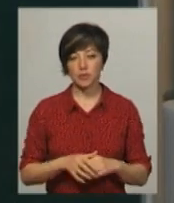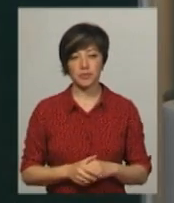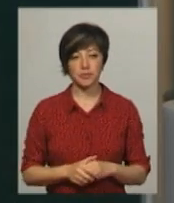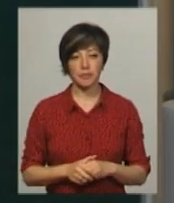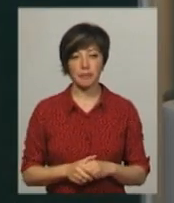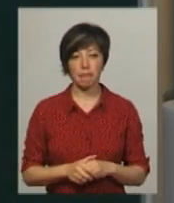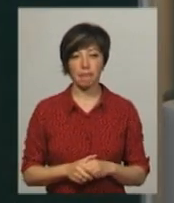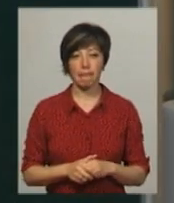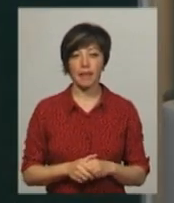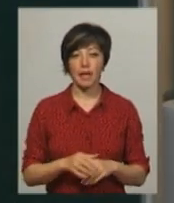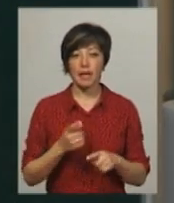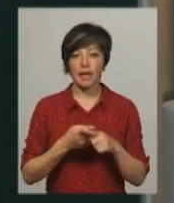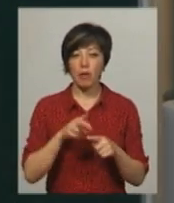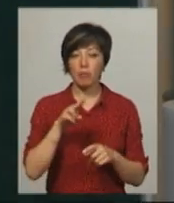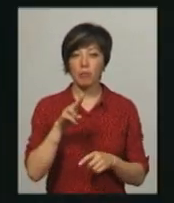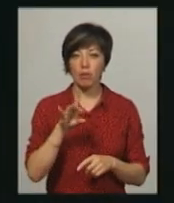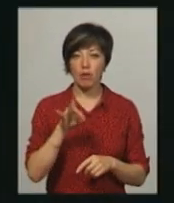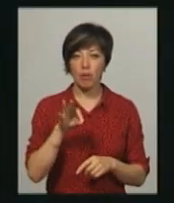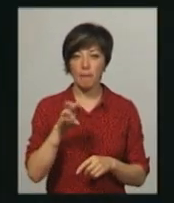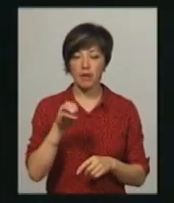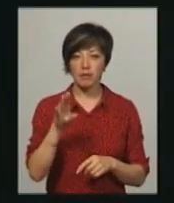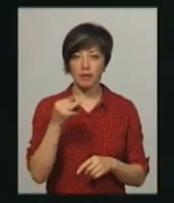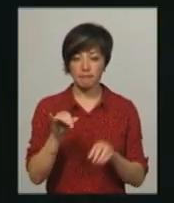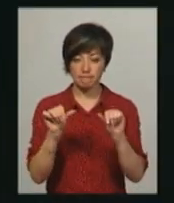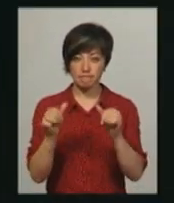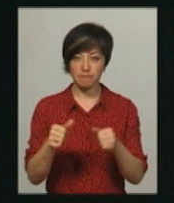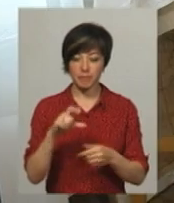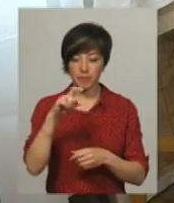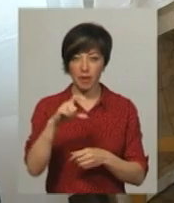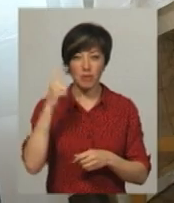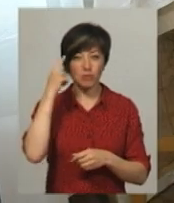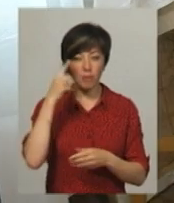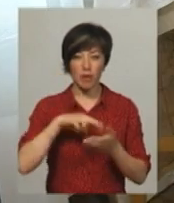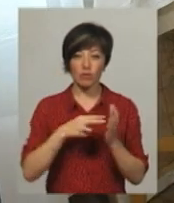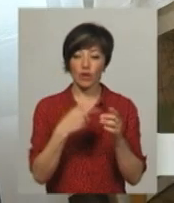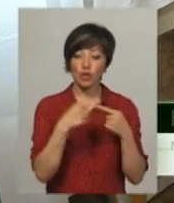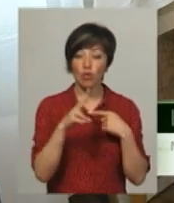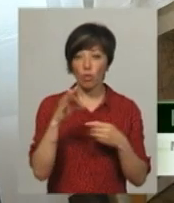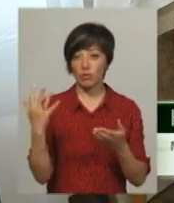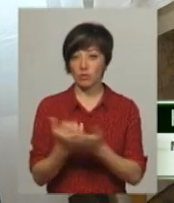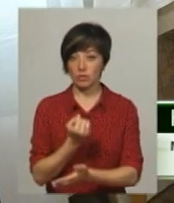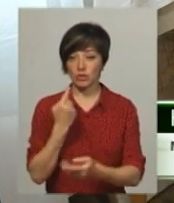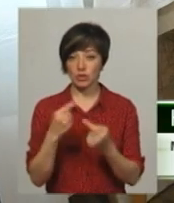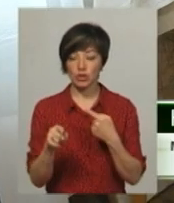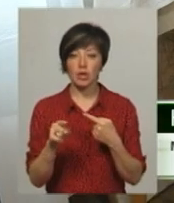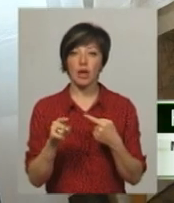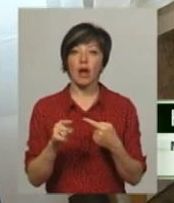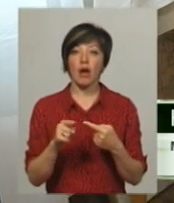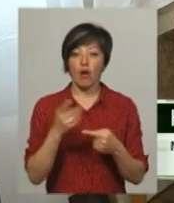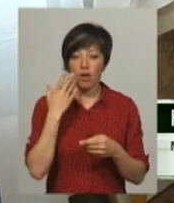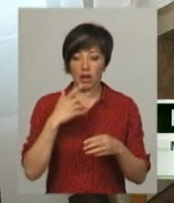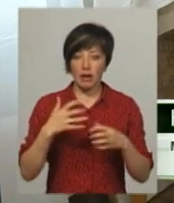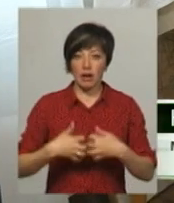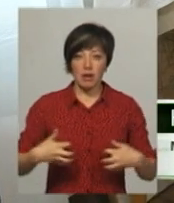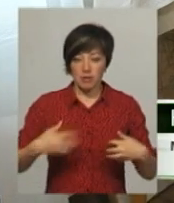Прометей в мініатюрі з'явився в митця випадково. Планував зовсім іншу фігурку. Коли я прорізав частину тіла, в районі